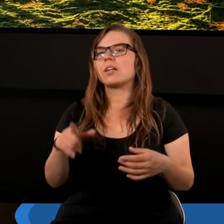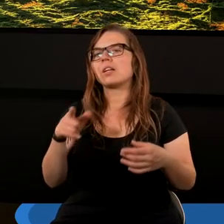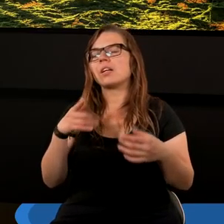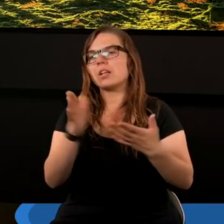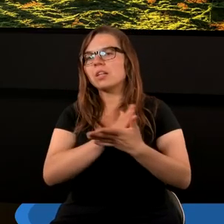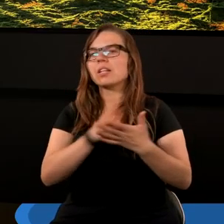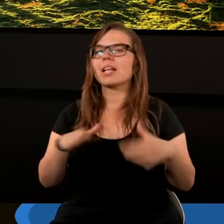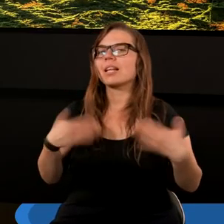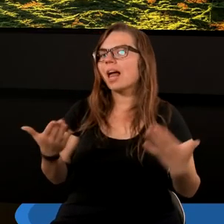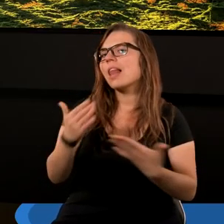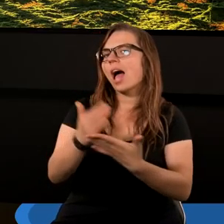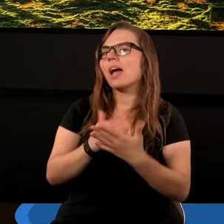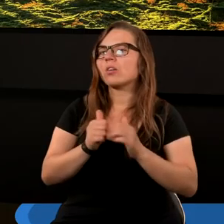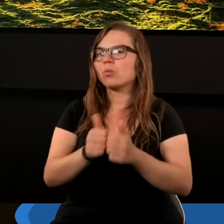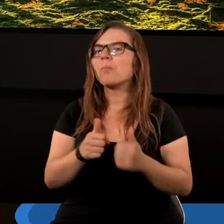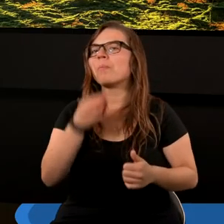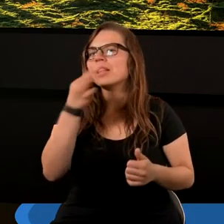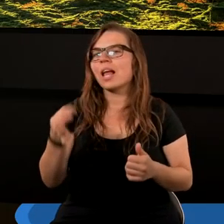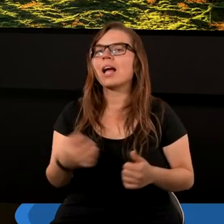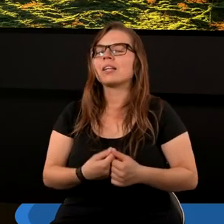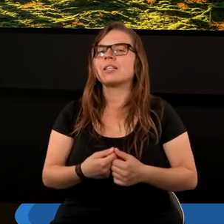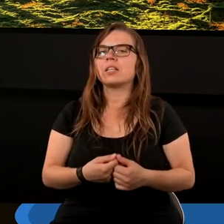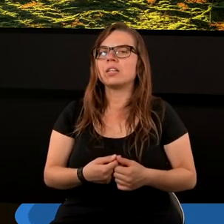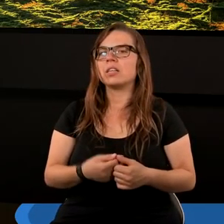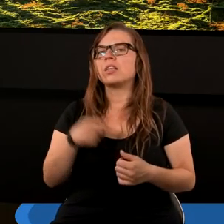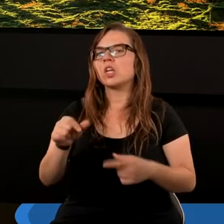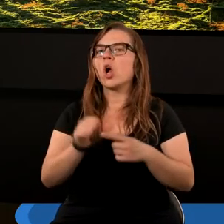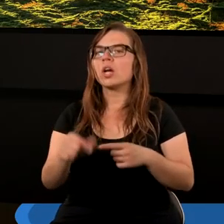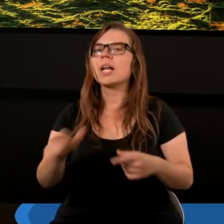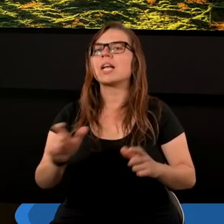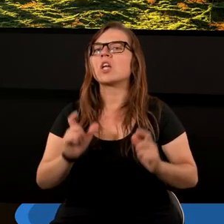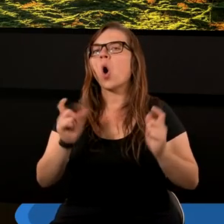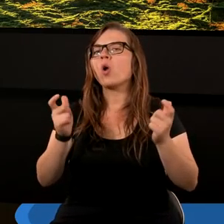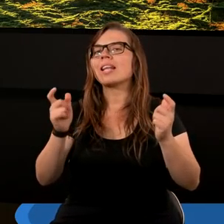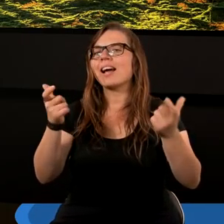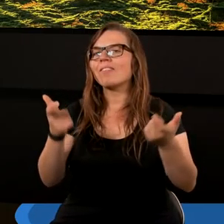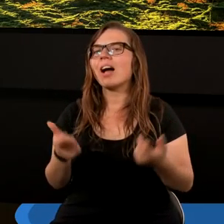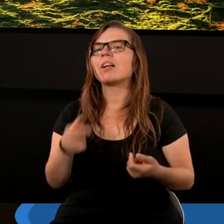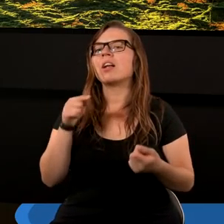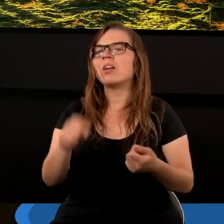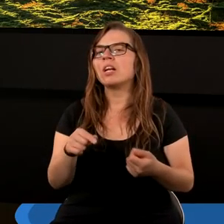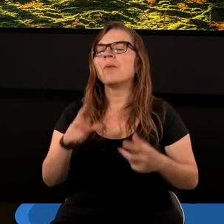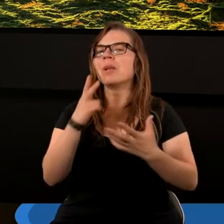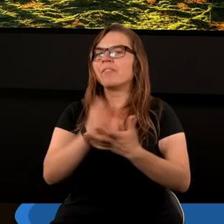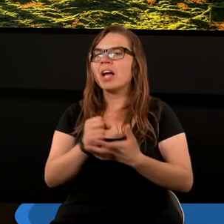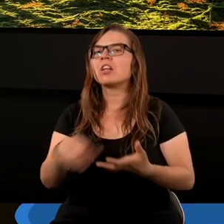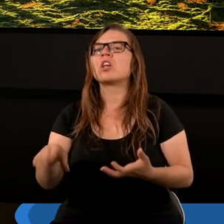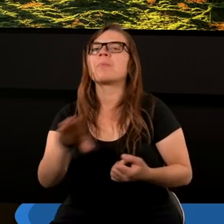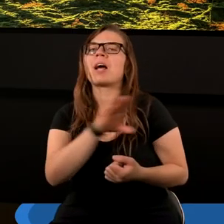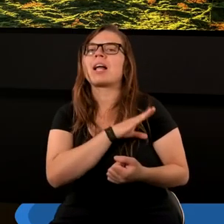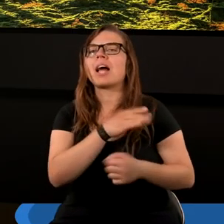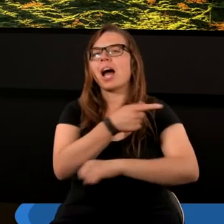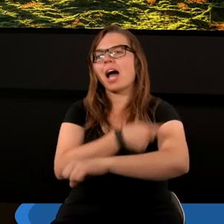niektórzy zadają pytanie, że jest pewna niekonsekwencja w tym stwierdzeniu, że